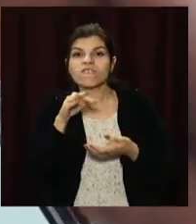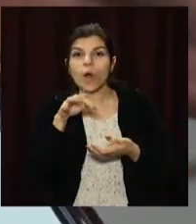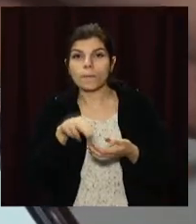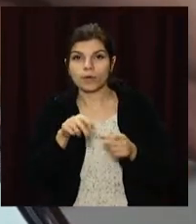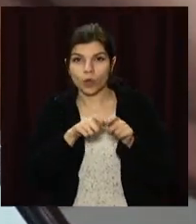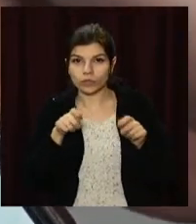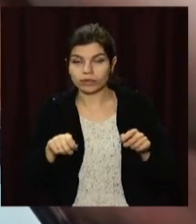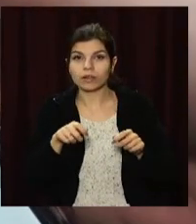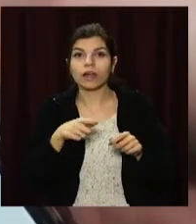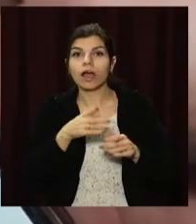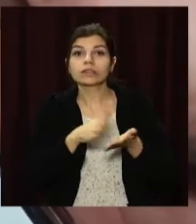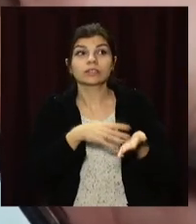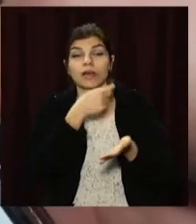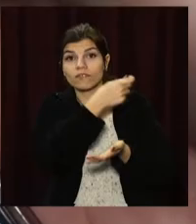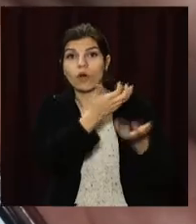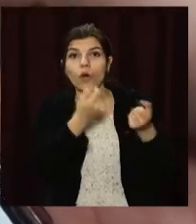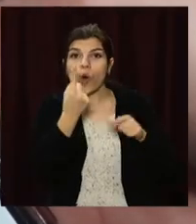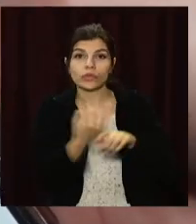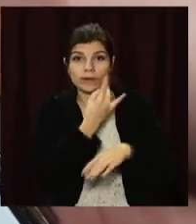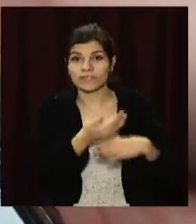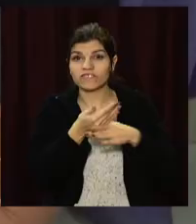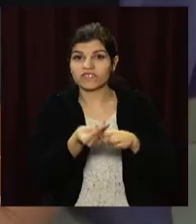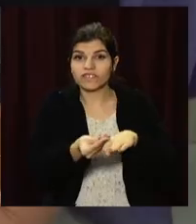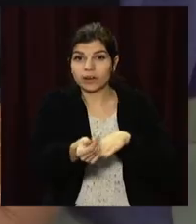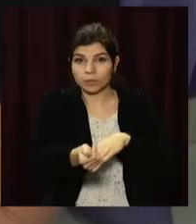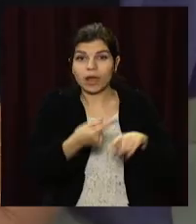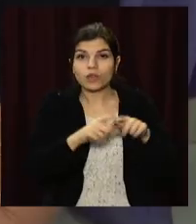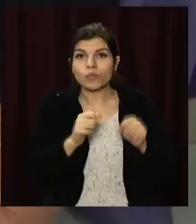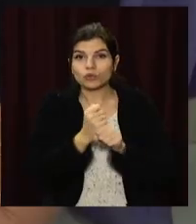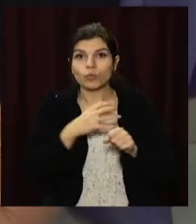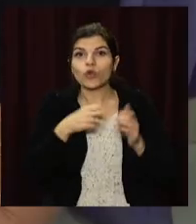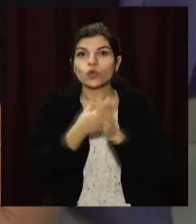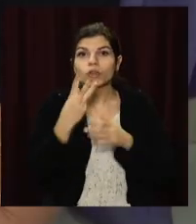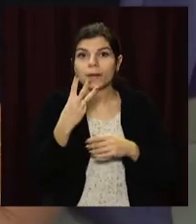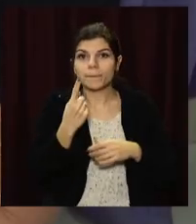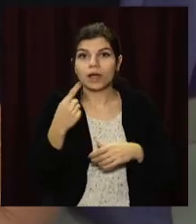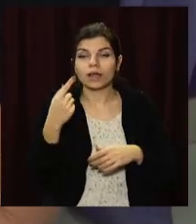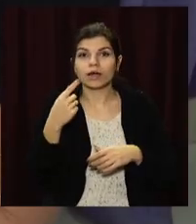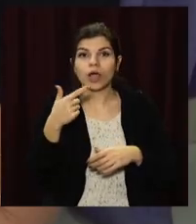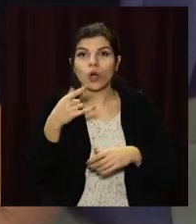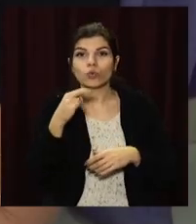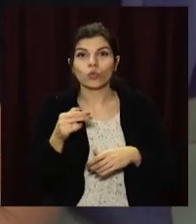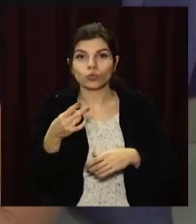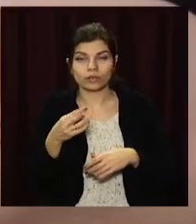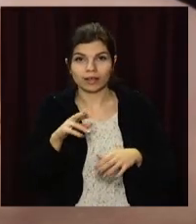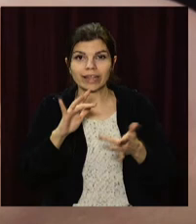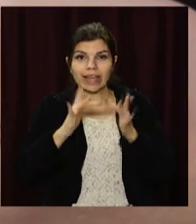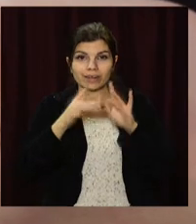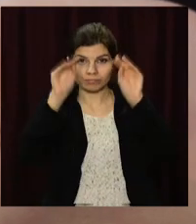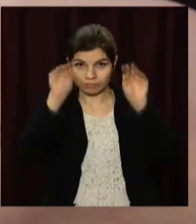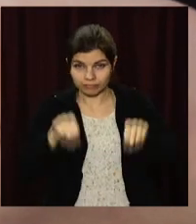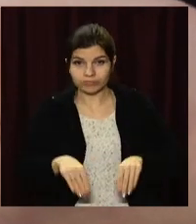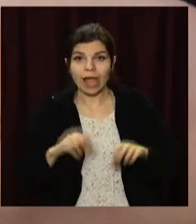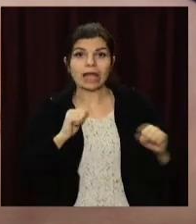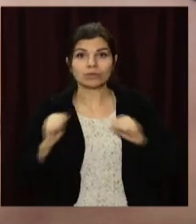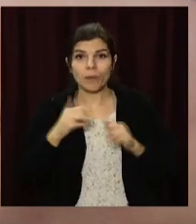подали заявку на отримання одноразової виплати. Це можна було зробити до 31 грудня на Держпорталі адміністративних послуг